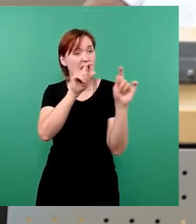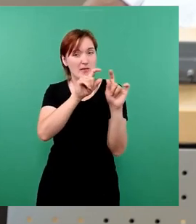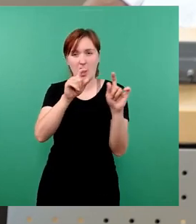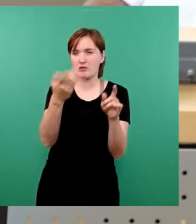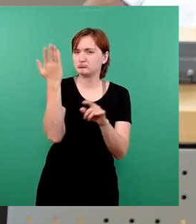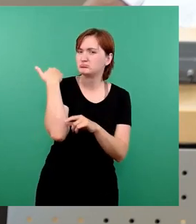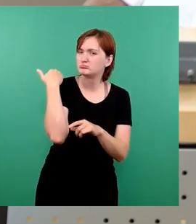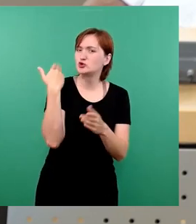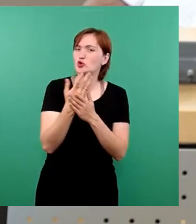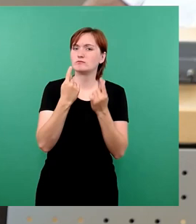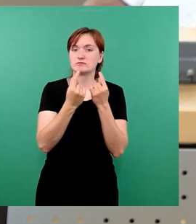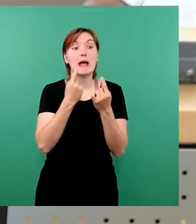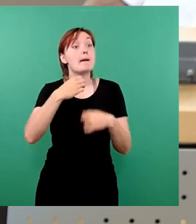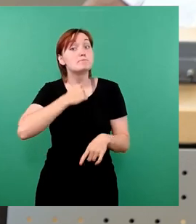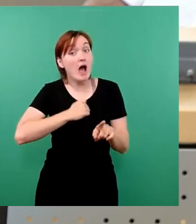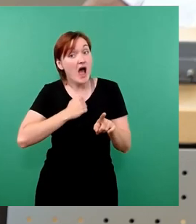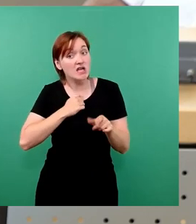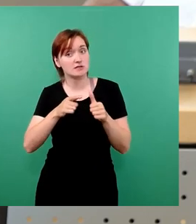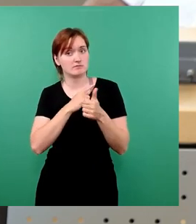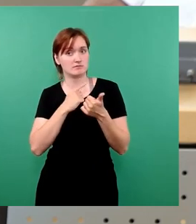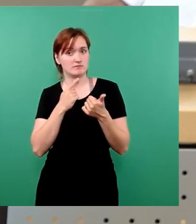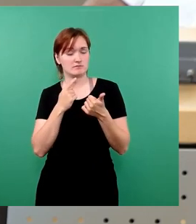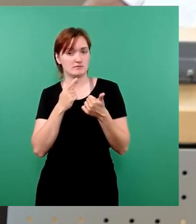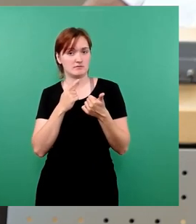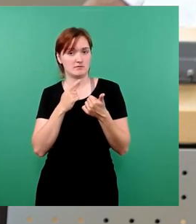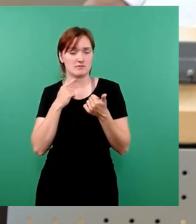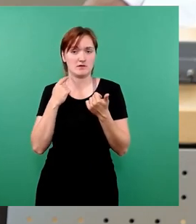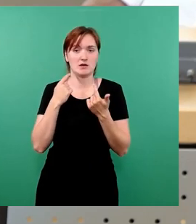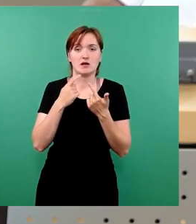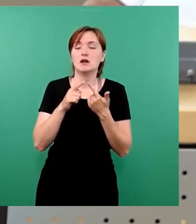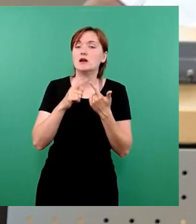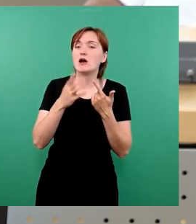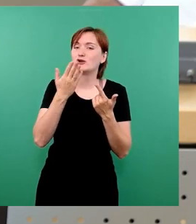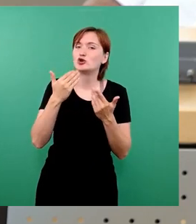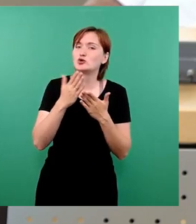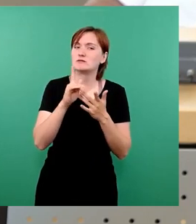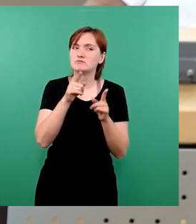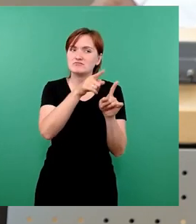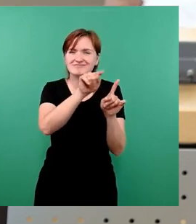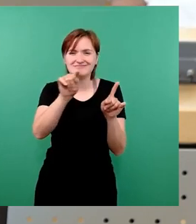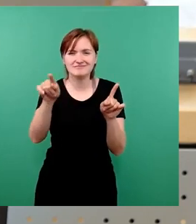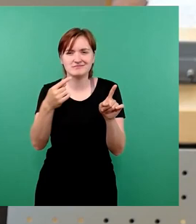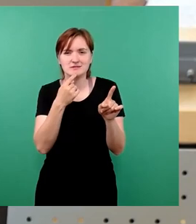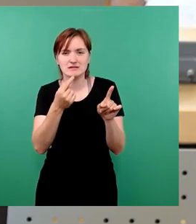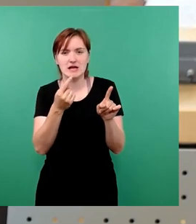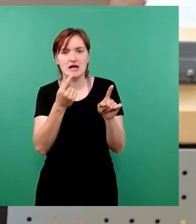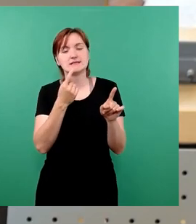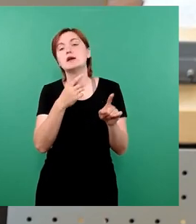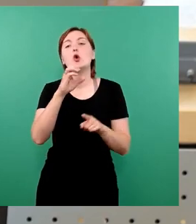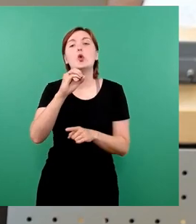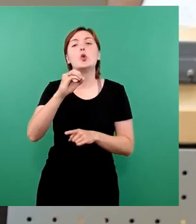diskutiert haben wie Peter, da haben wir noch nicht dabei, was wir gerade gehört haben in einigen Redebeiträgen wie ÖPNV.